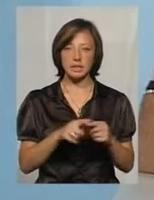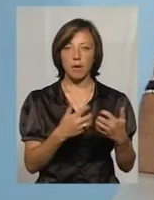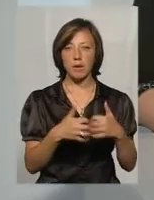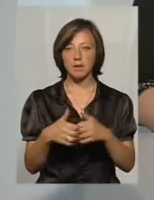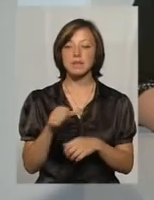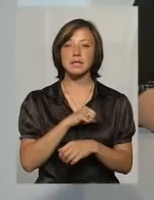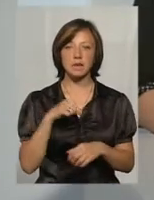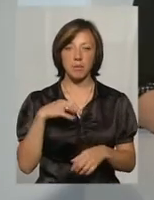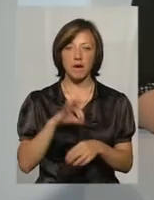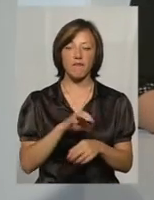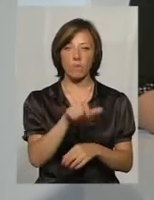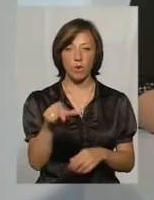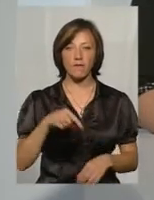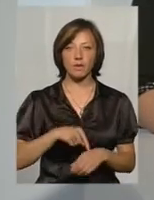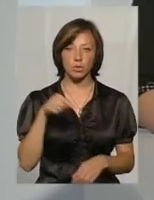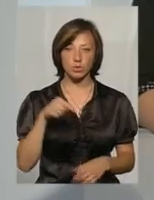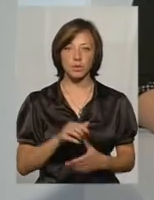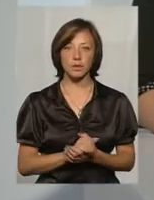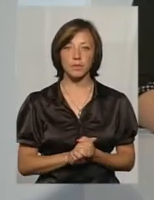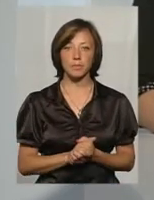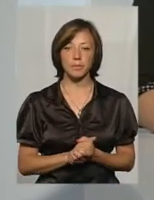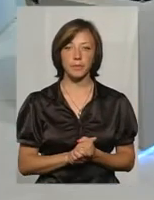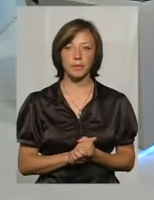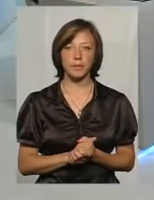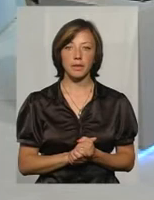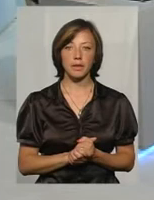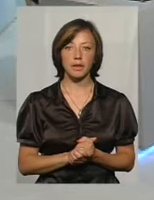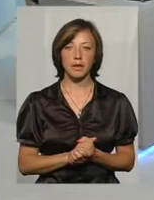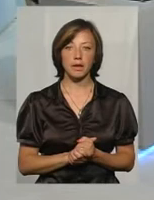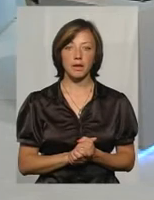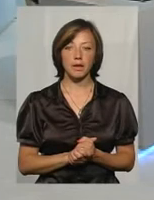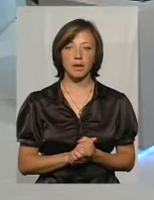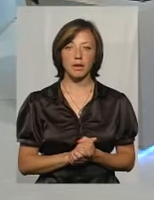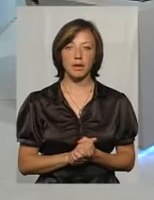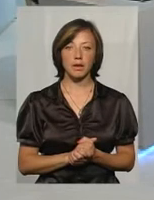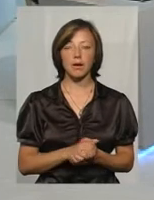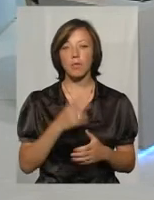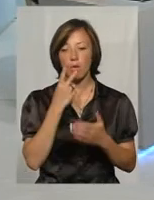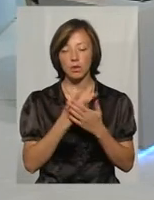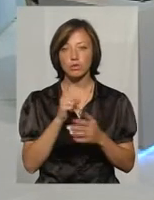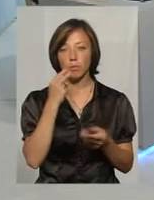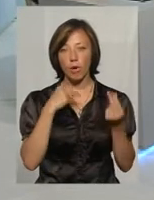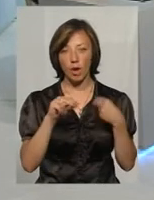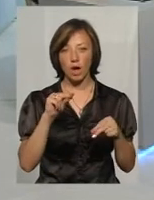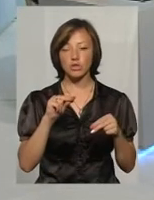самі хворі відчули в коментарях попередніх. Відмічали, що покращення